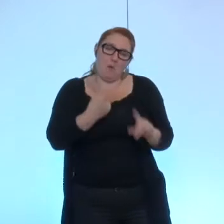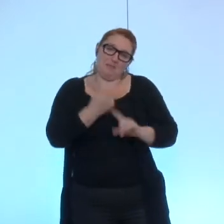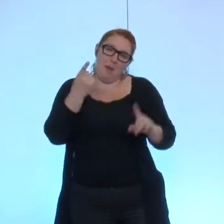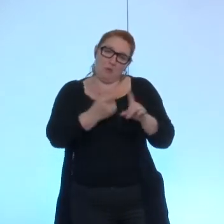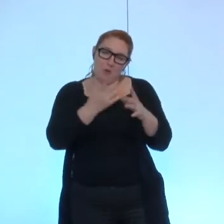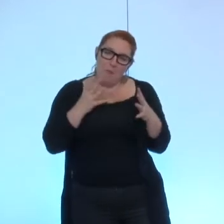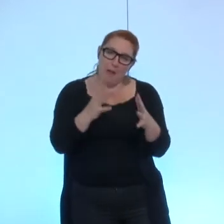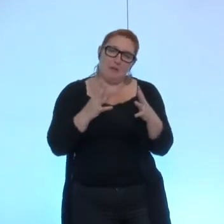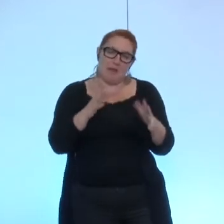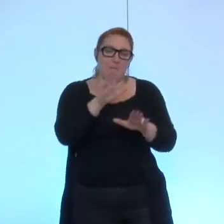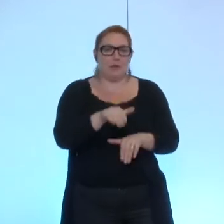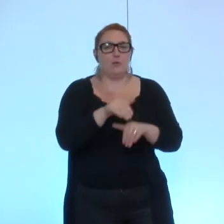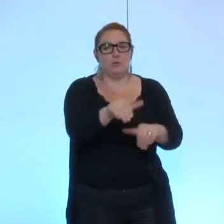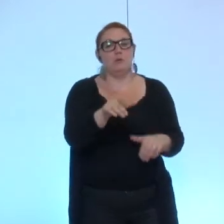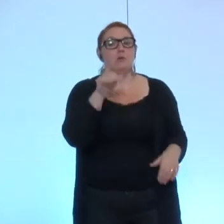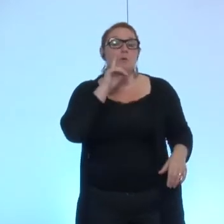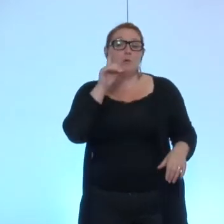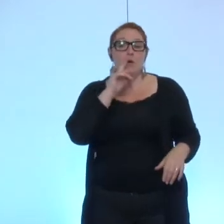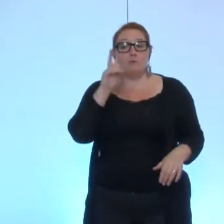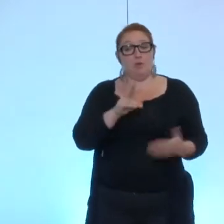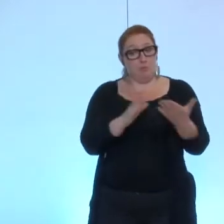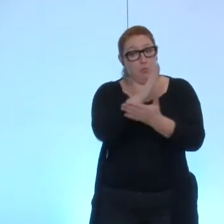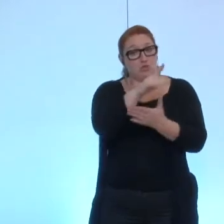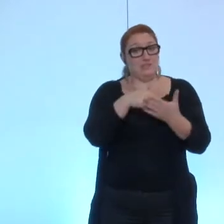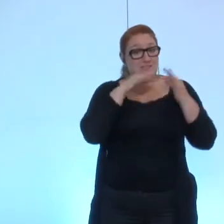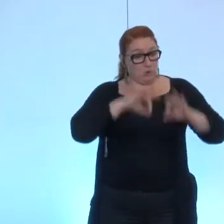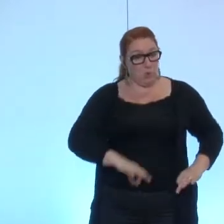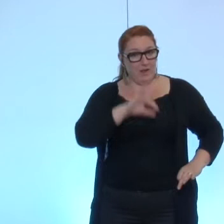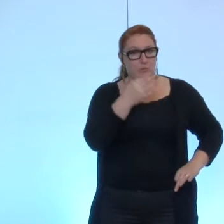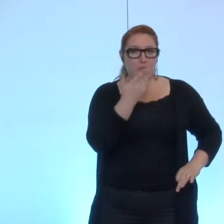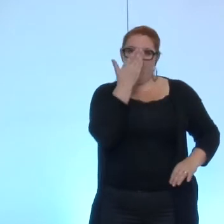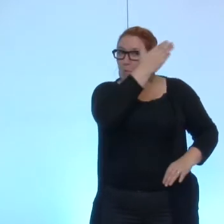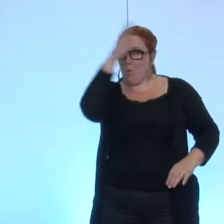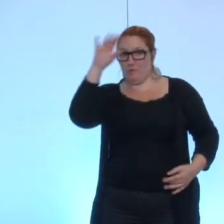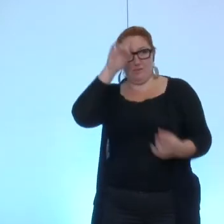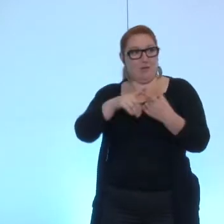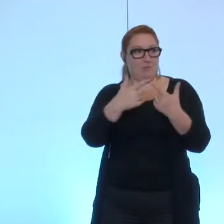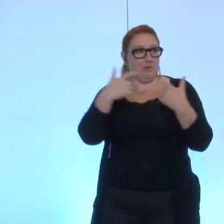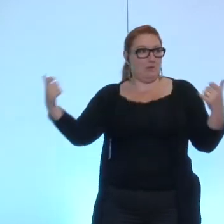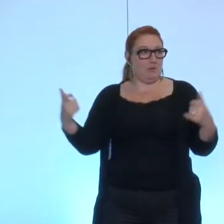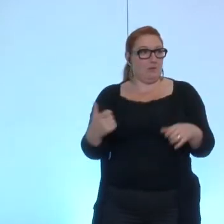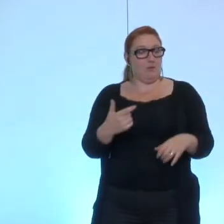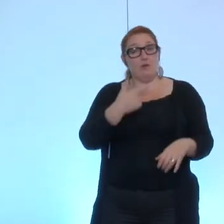impliquée dans ce projet là qui n'a pas d'ailleurs qu'une dimension scolaire très bien